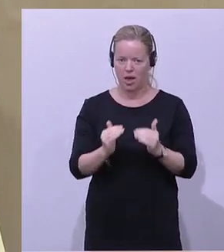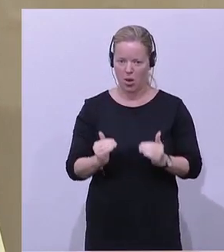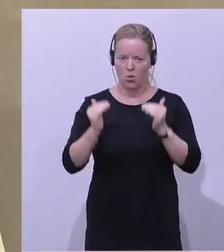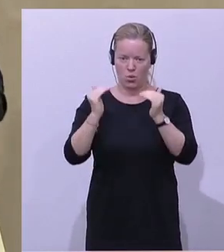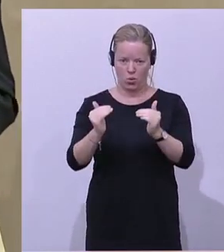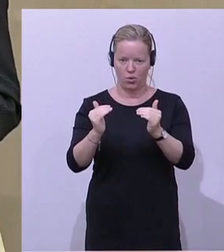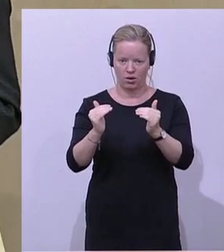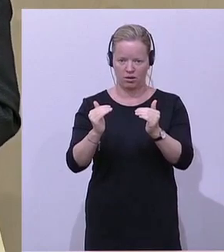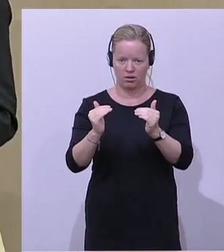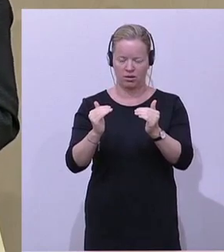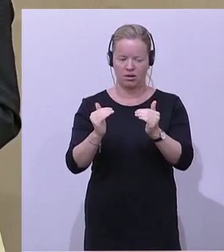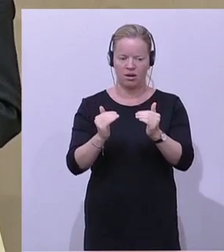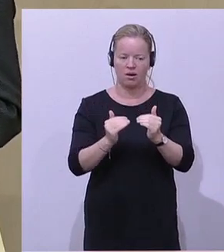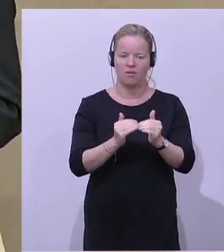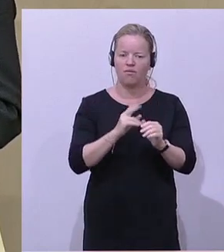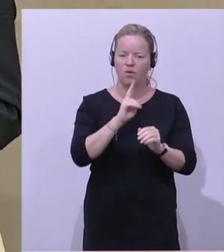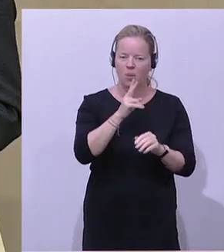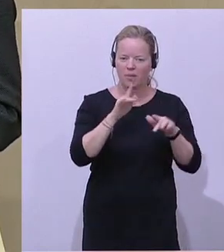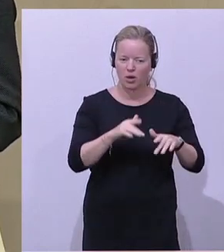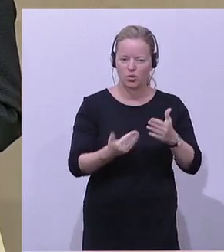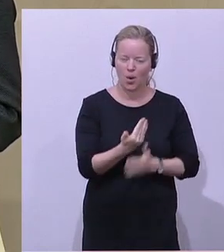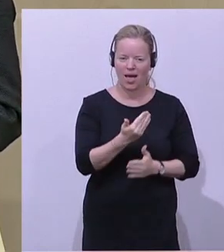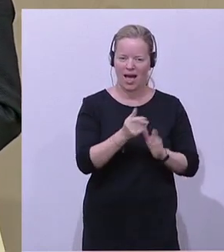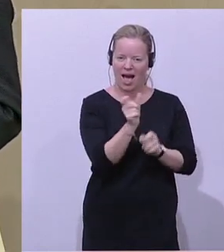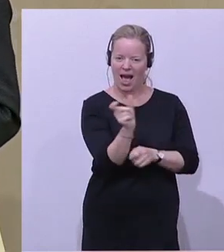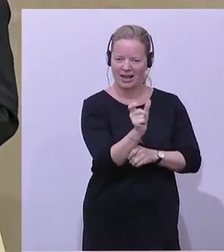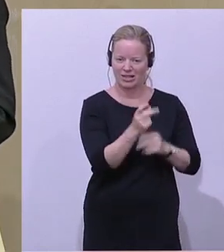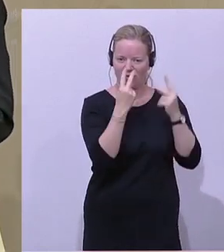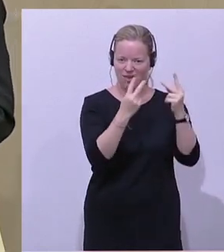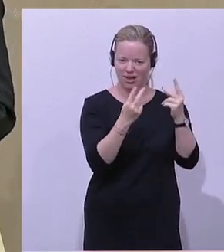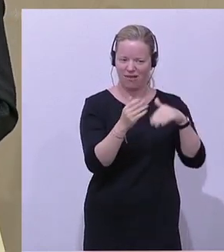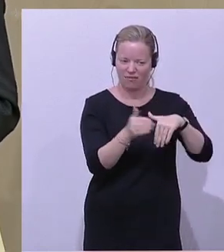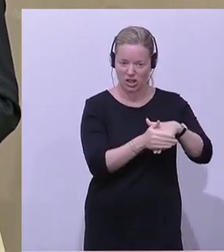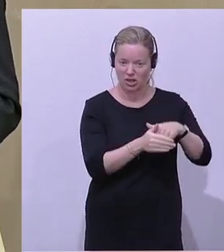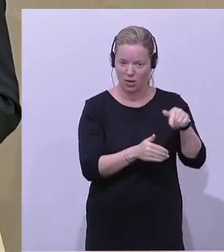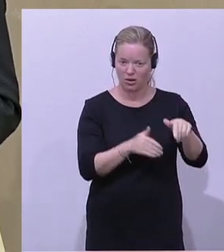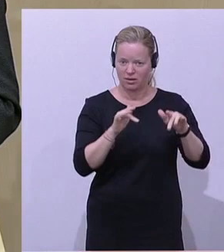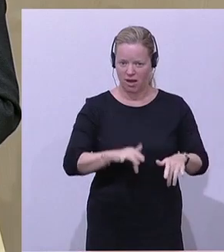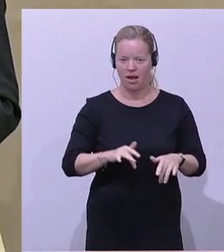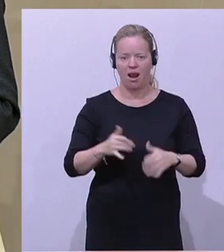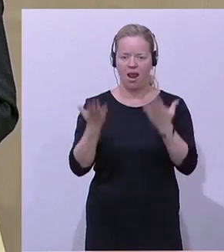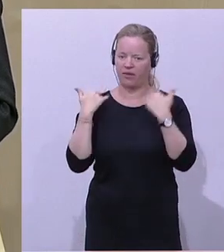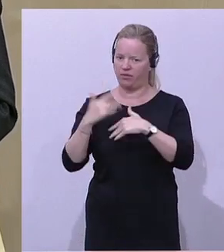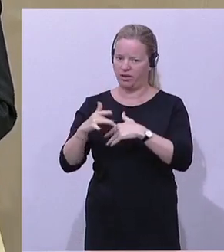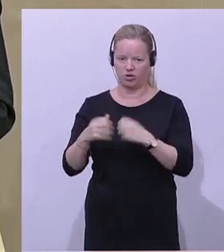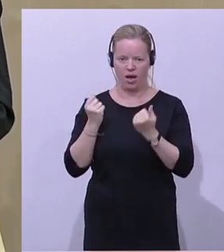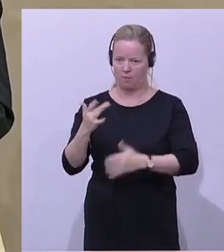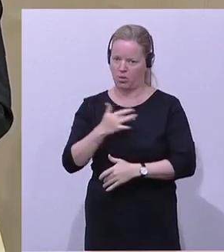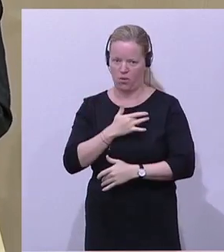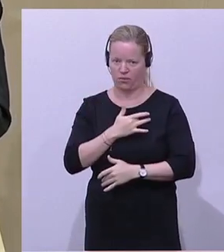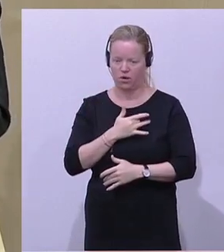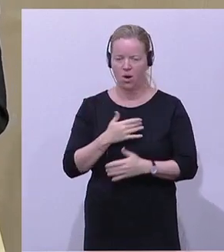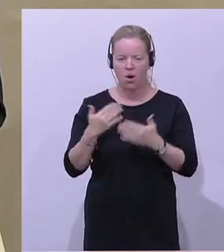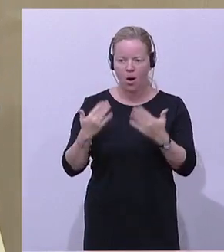resultierend aus der neuen Einheitswertfeststellung, die die Landwirte massivst getroffen hat. Und wenn du heute mit